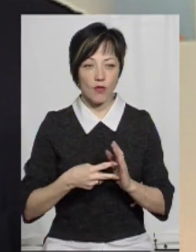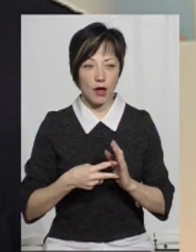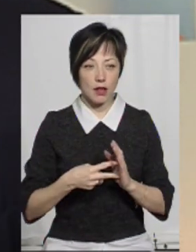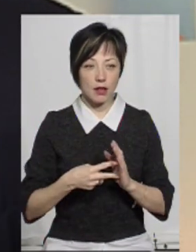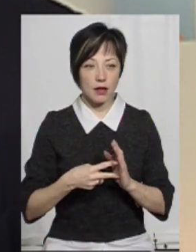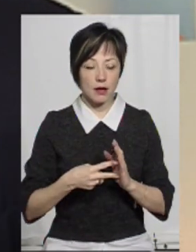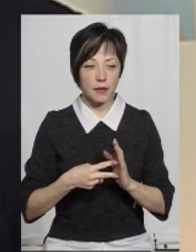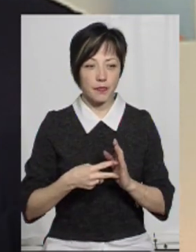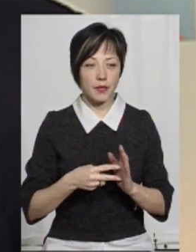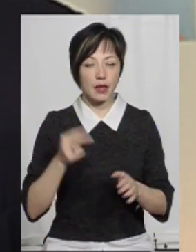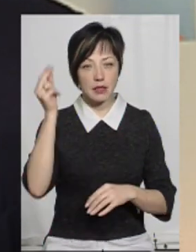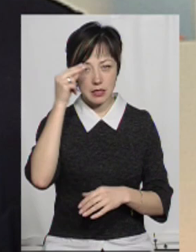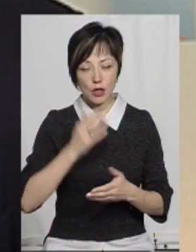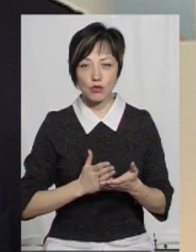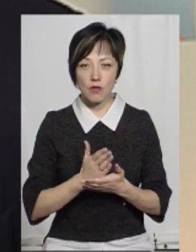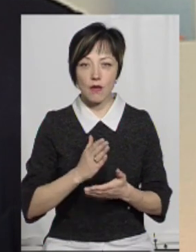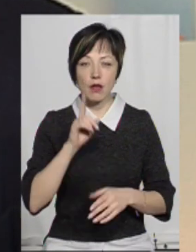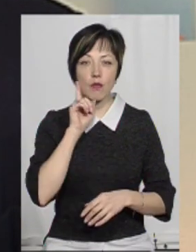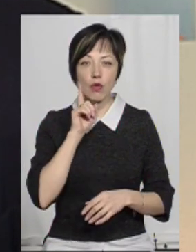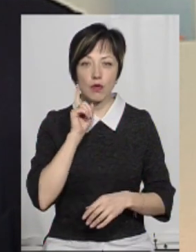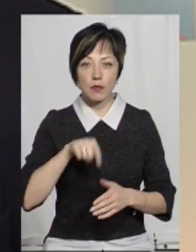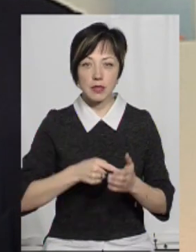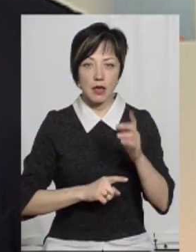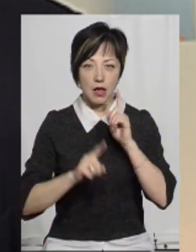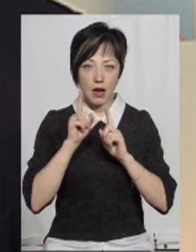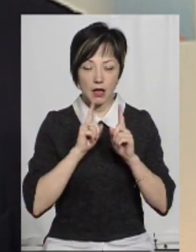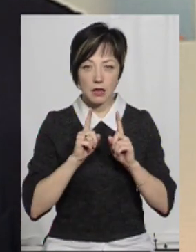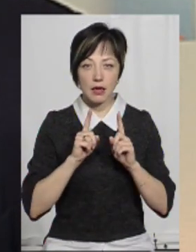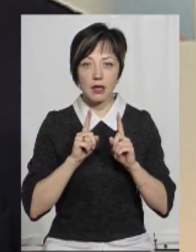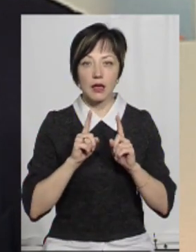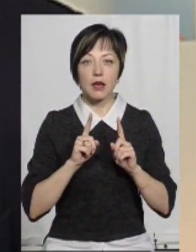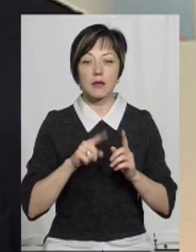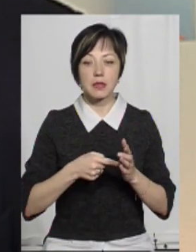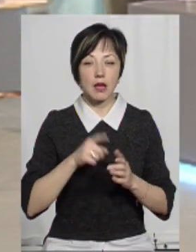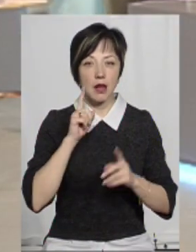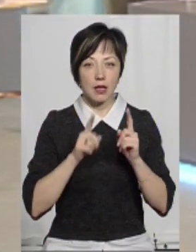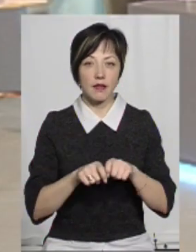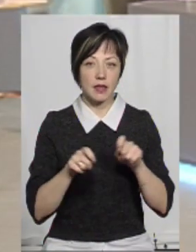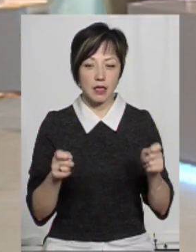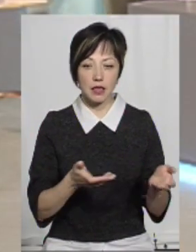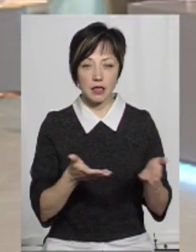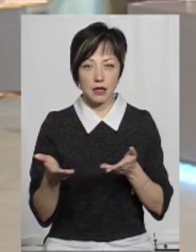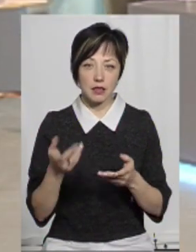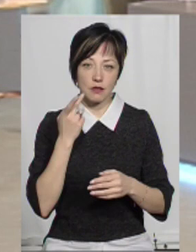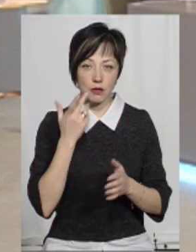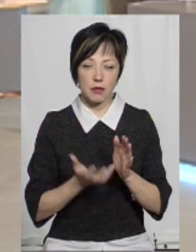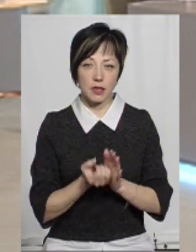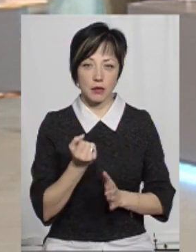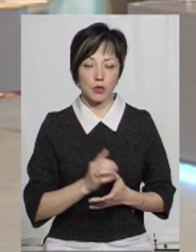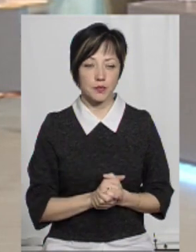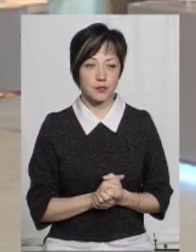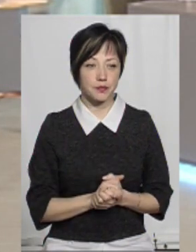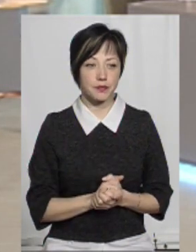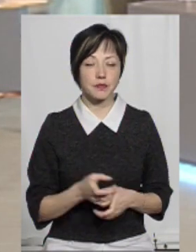стажування молоді в міській раді. Тобто, міська рада Хмельницького відкрита для молоді і завжди підтримує молоді.